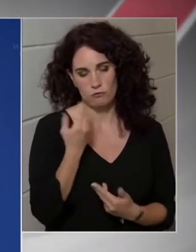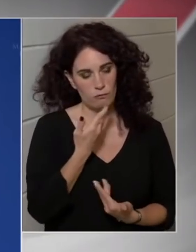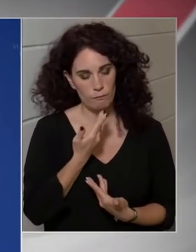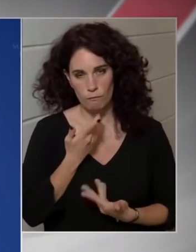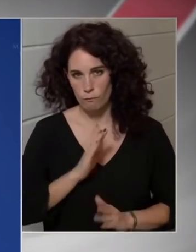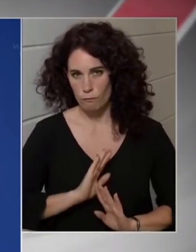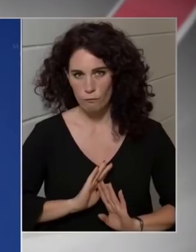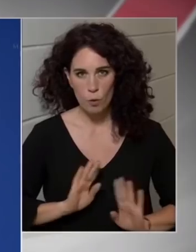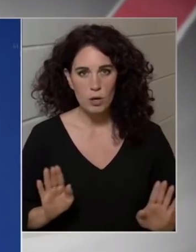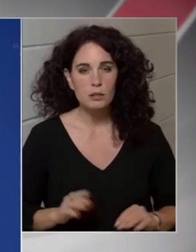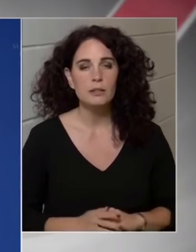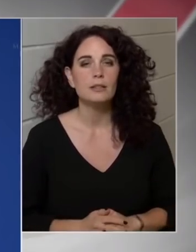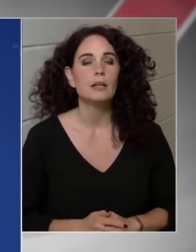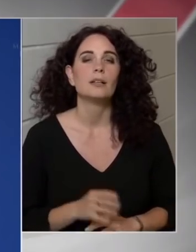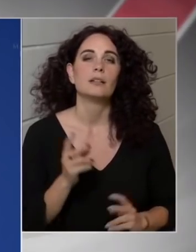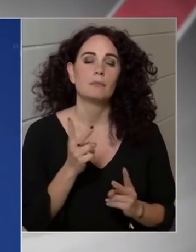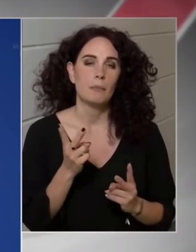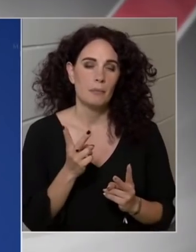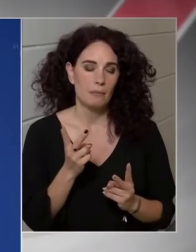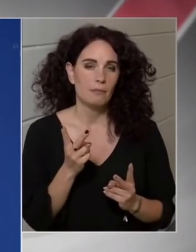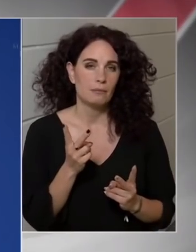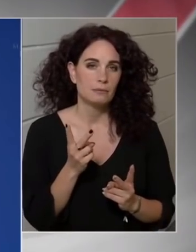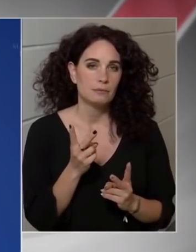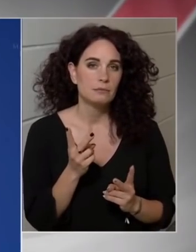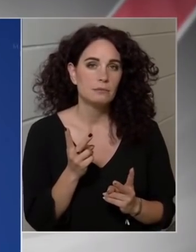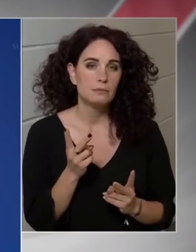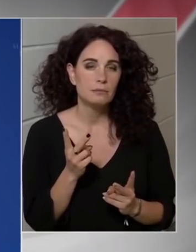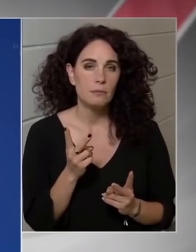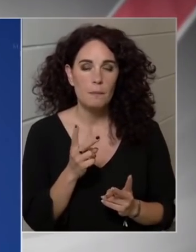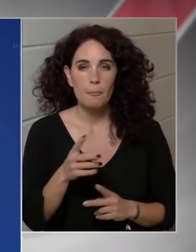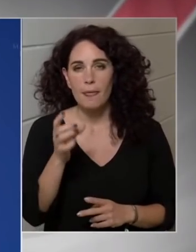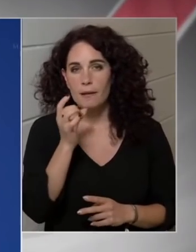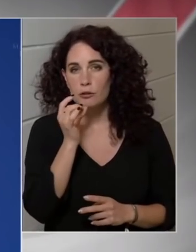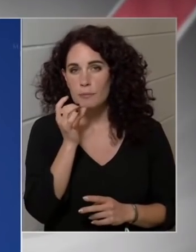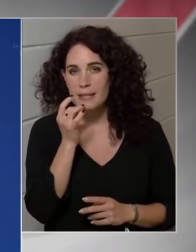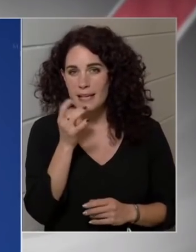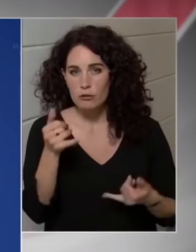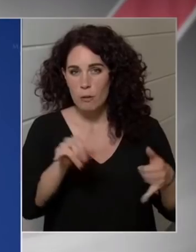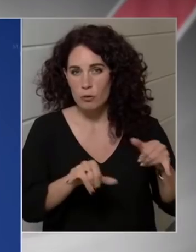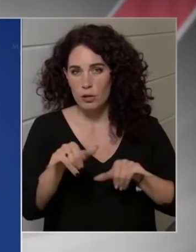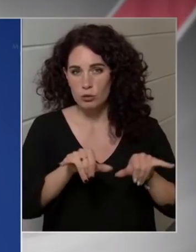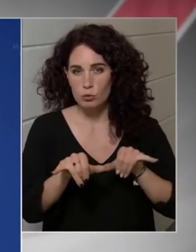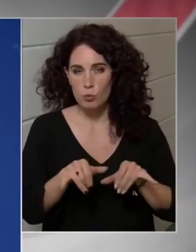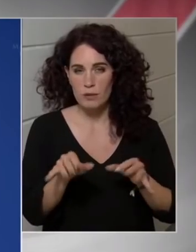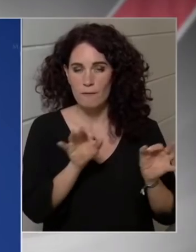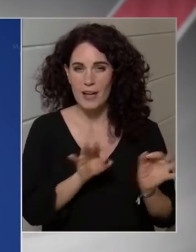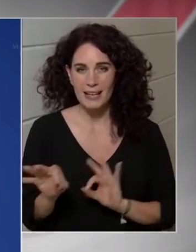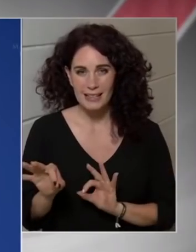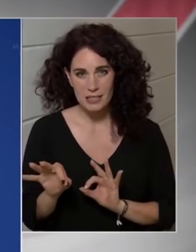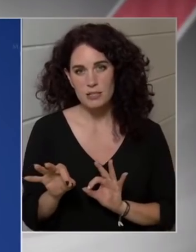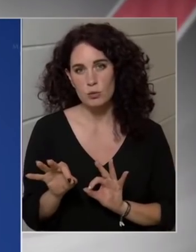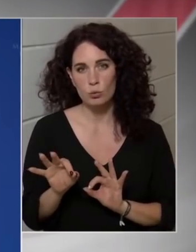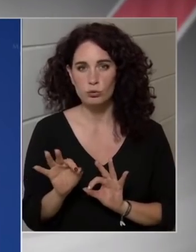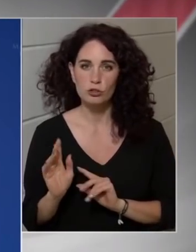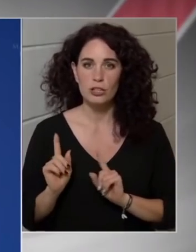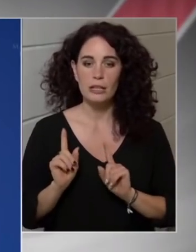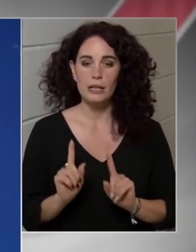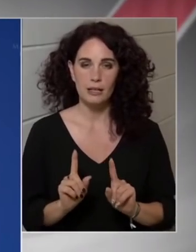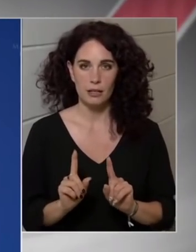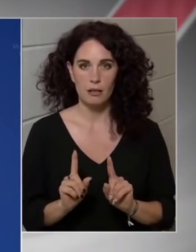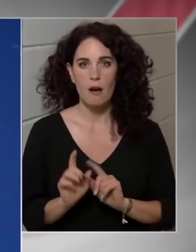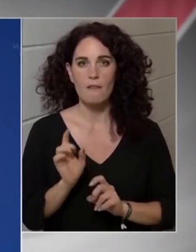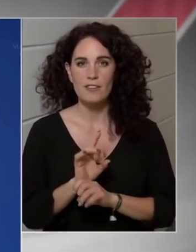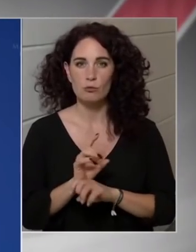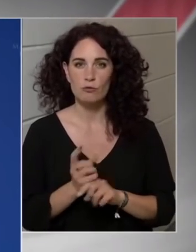Ezzel egyidejüleg is a speciális laboratóriumi felkészültség, ami a vírusnak a